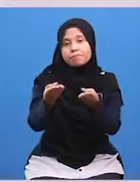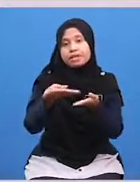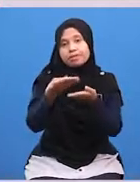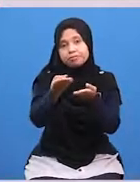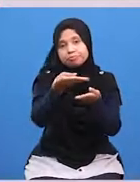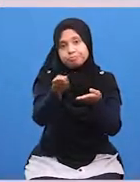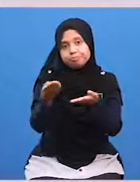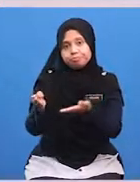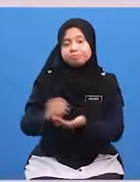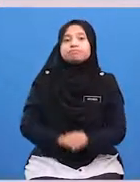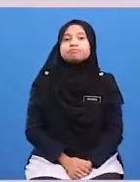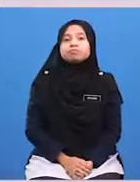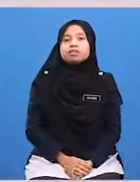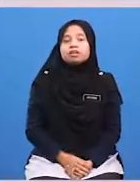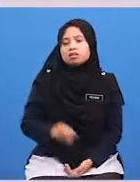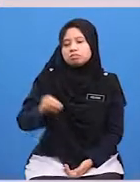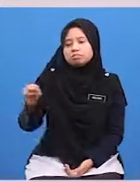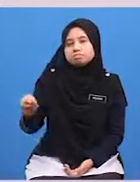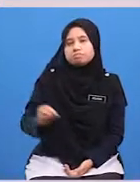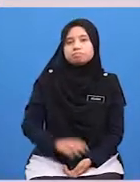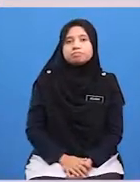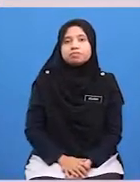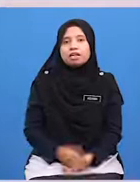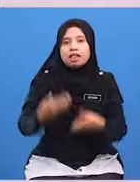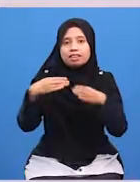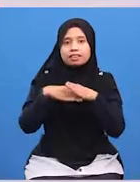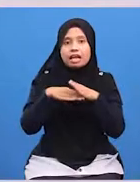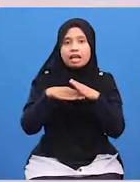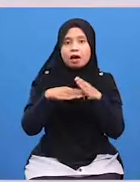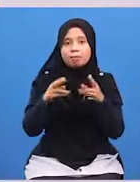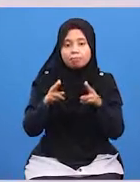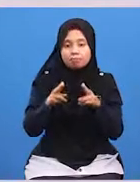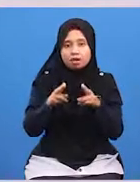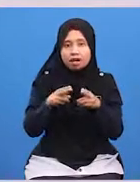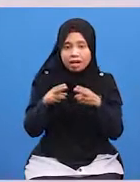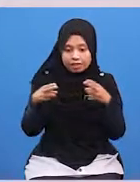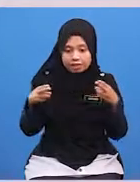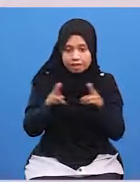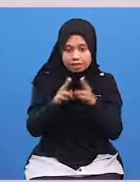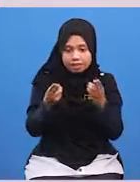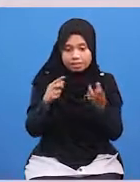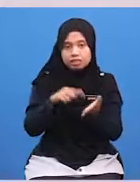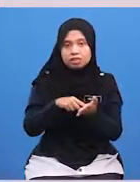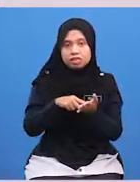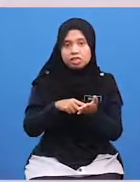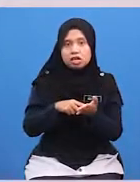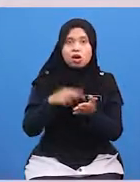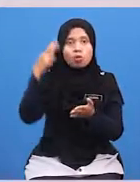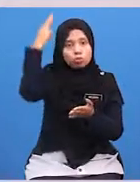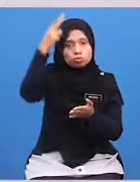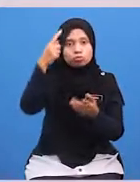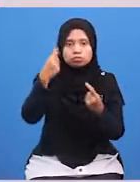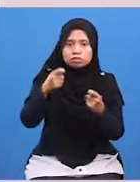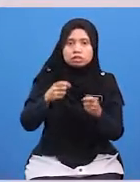Murid-murid Dalam hadis ini Rasulullah SAW Terah menerangkan tentang